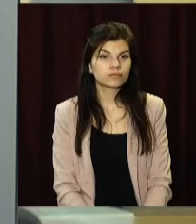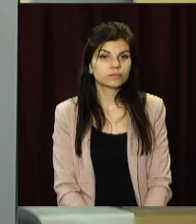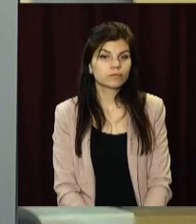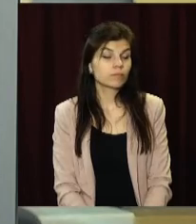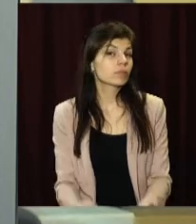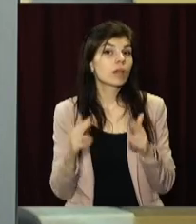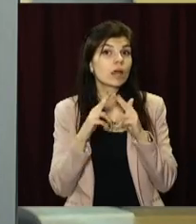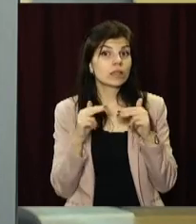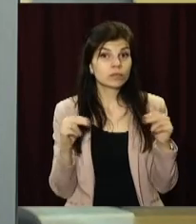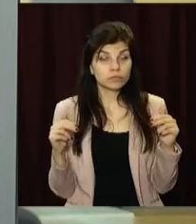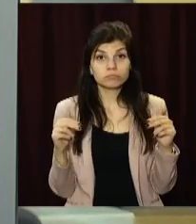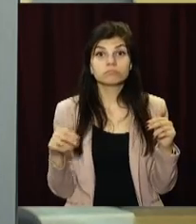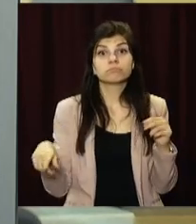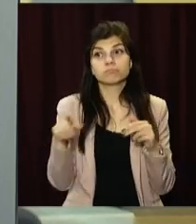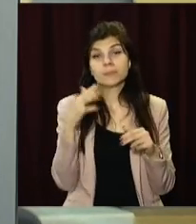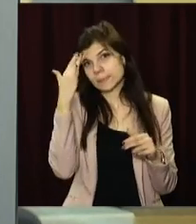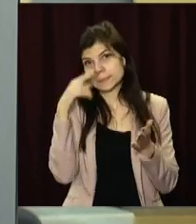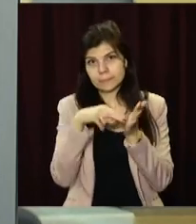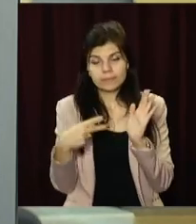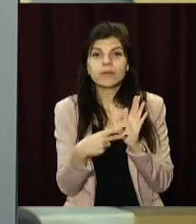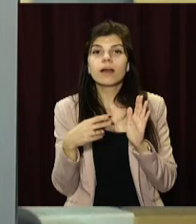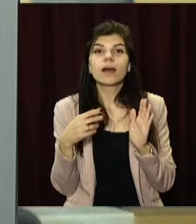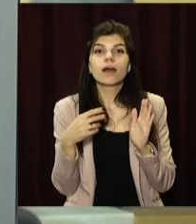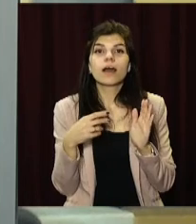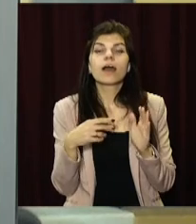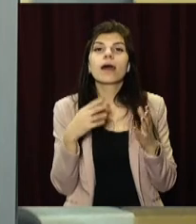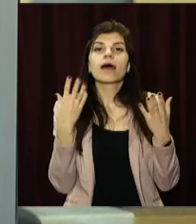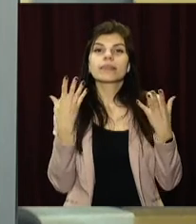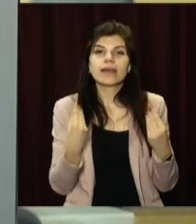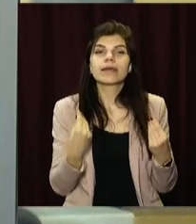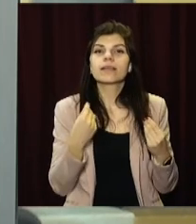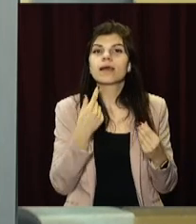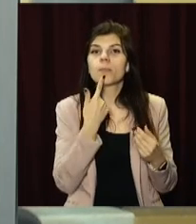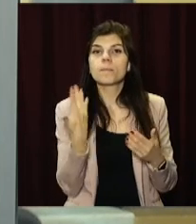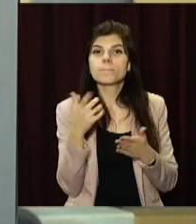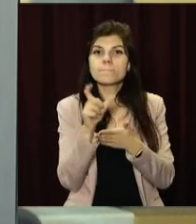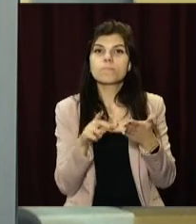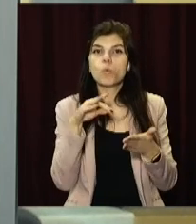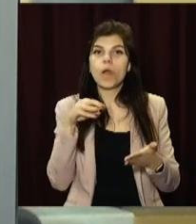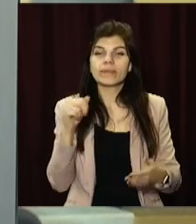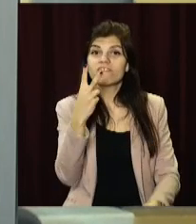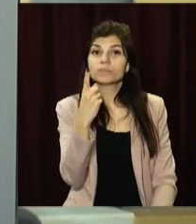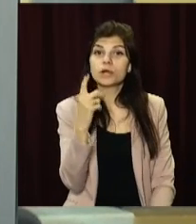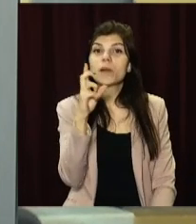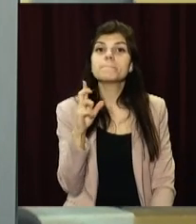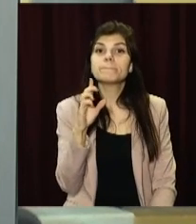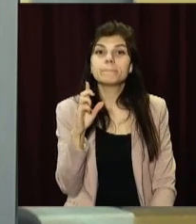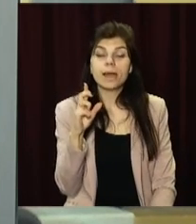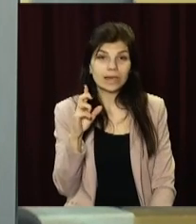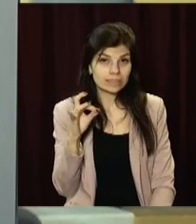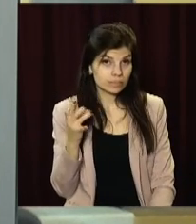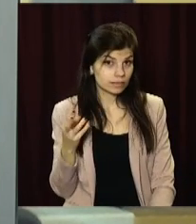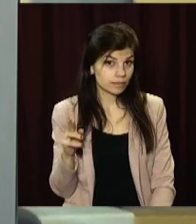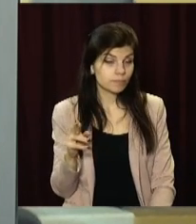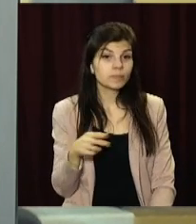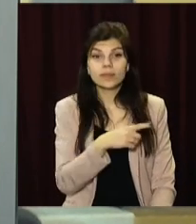Дніпровські митці готуються відзначати Всесвітній день поета, його святкують 21 березня. Прагнуть повернути цікавість